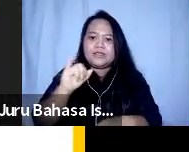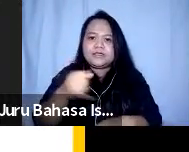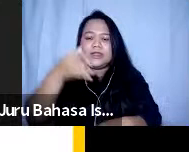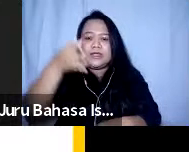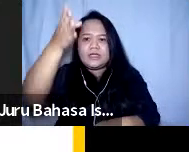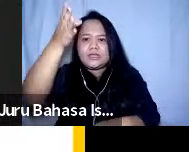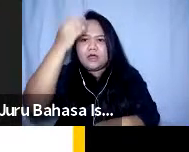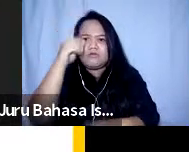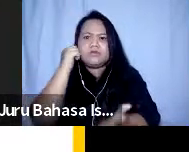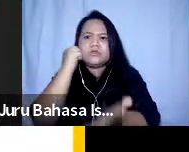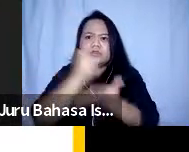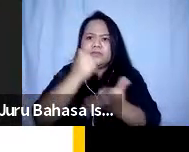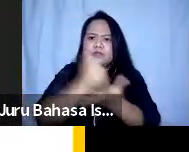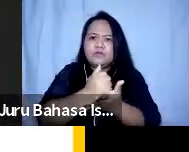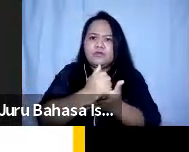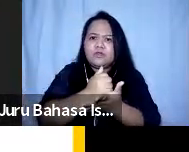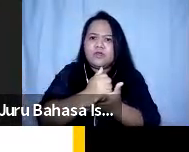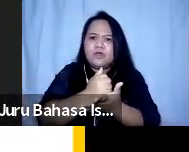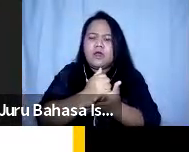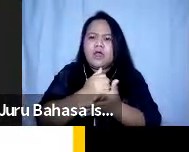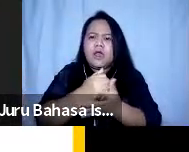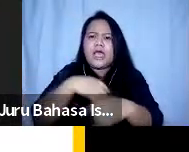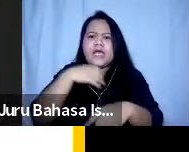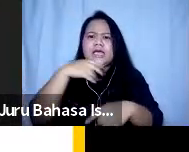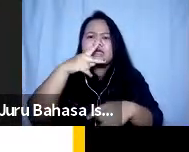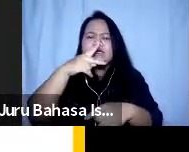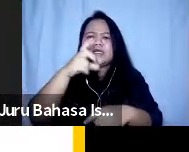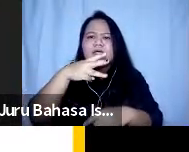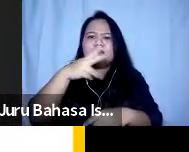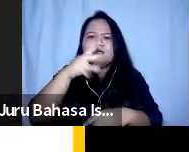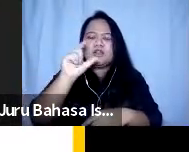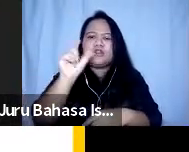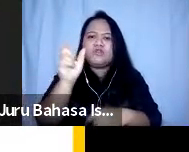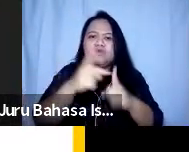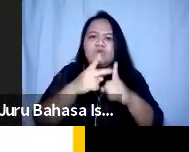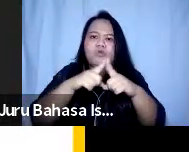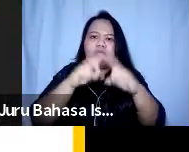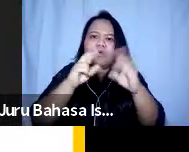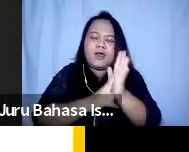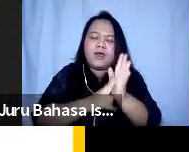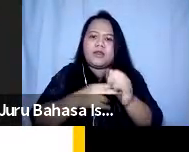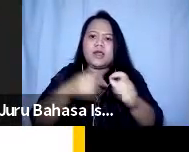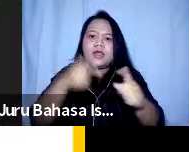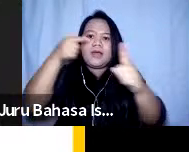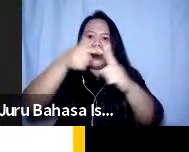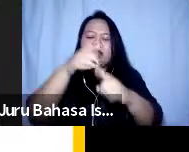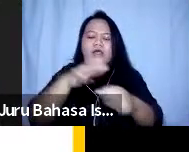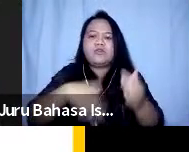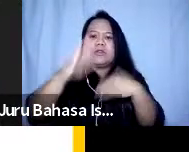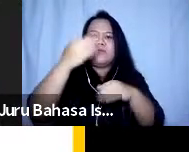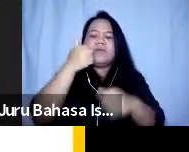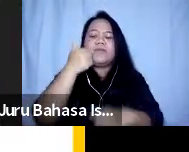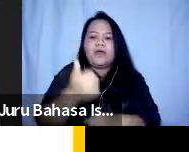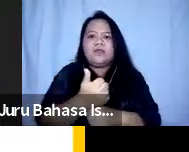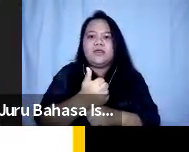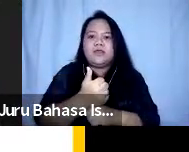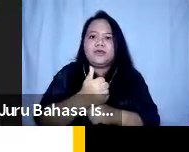sesungguhnya yang menjadi keluhan mereka tapi kita bisa mengarahkan sesuatu itu menjadi lebih baik gitu